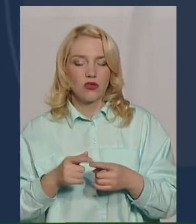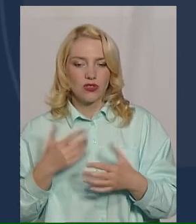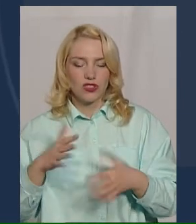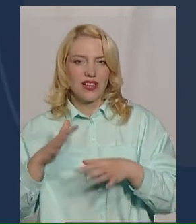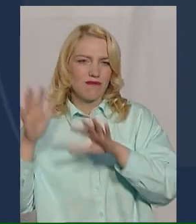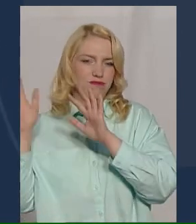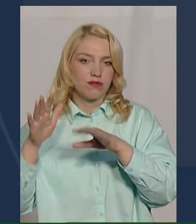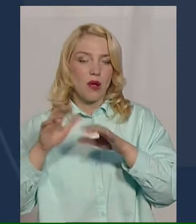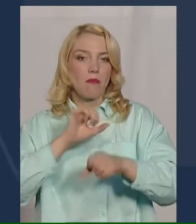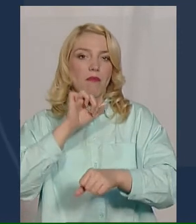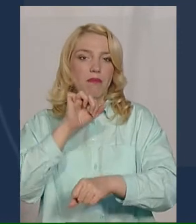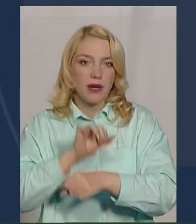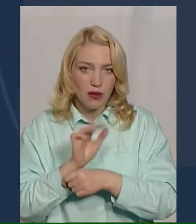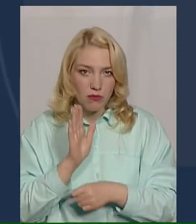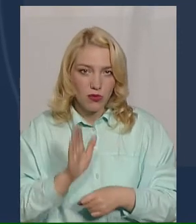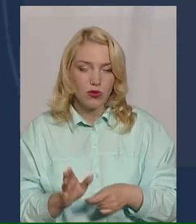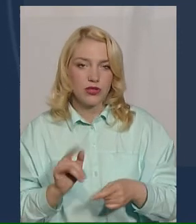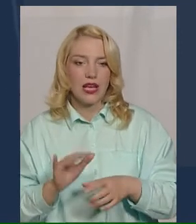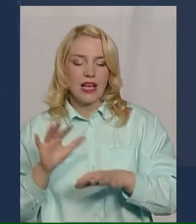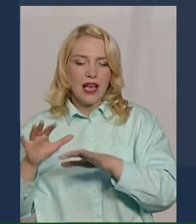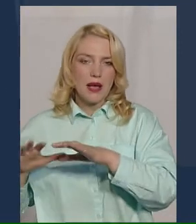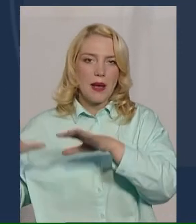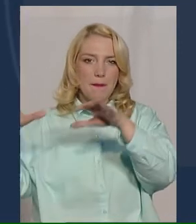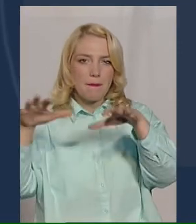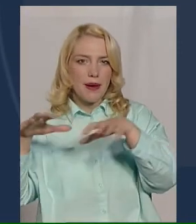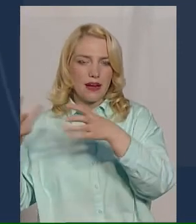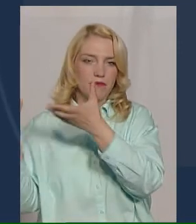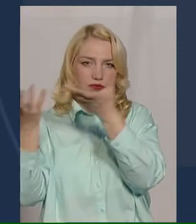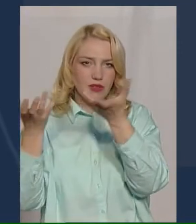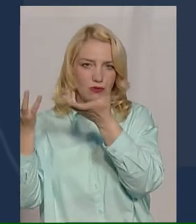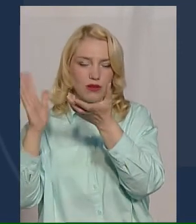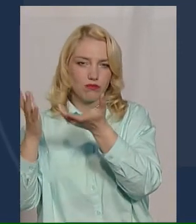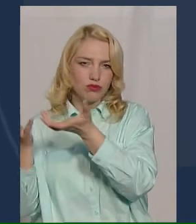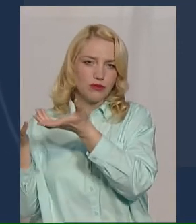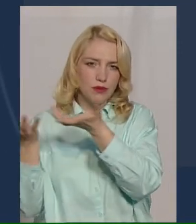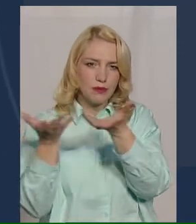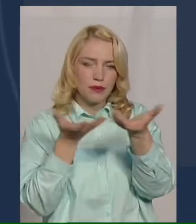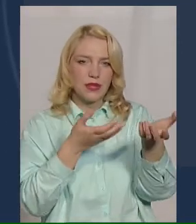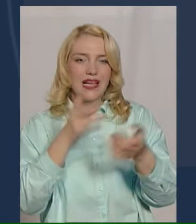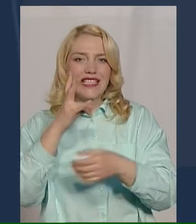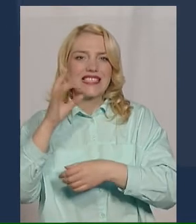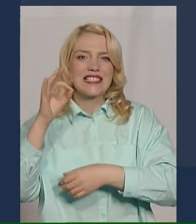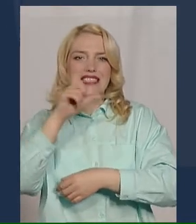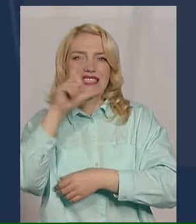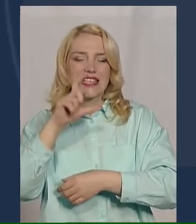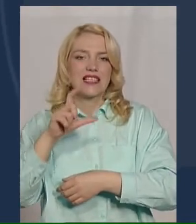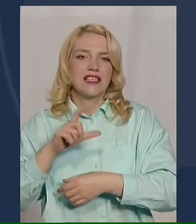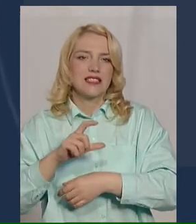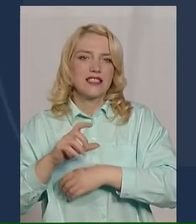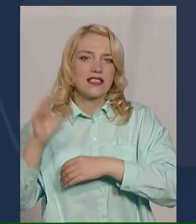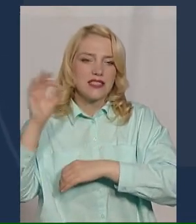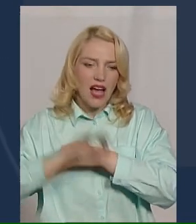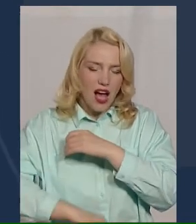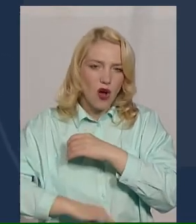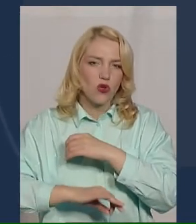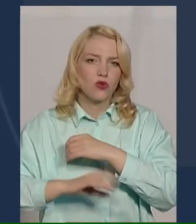припиняється. І переміщення повітряних мас на висотах набуває звичного для себе режиму із заходу до північного заходу. І